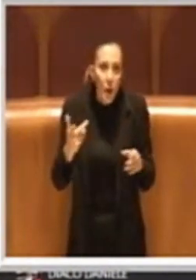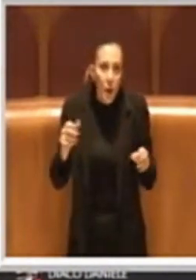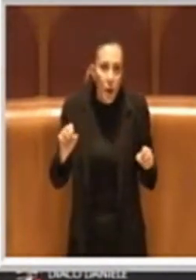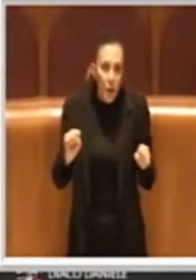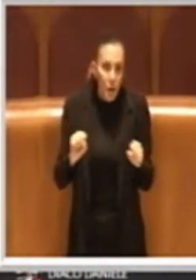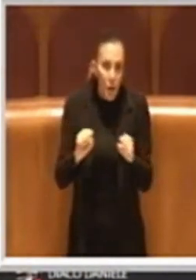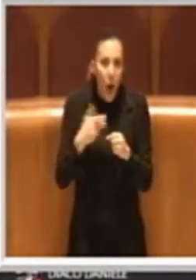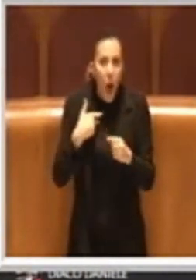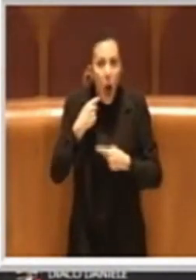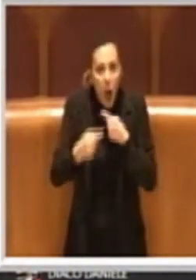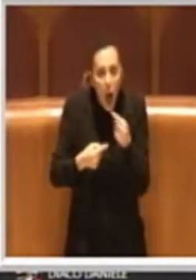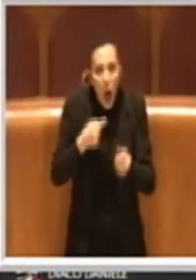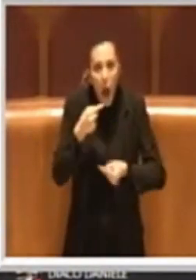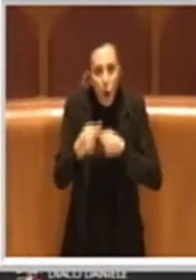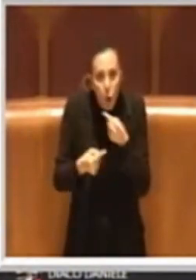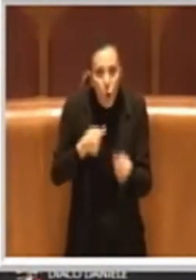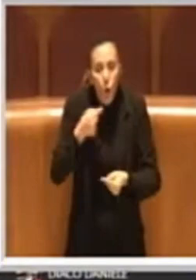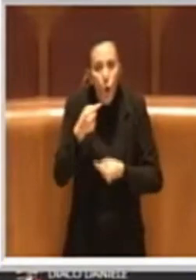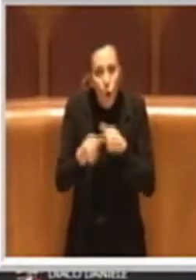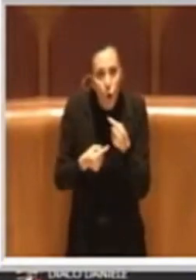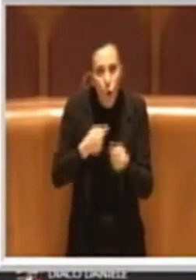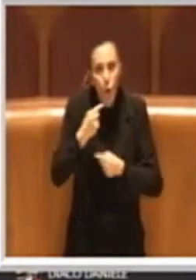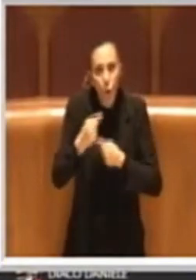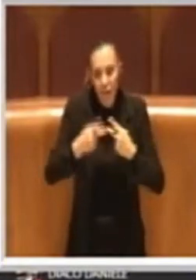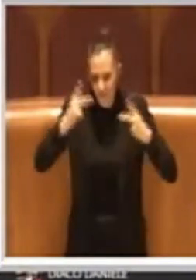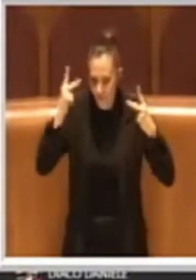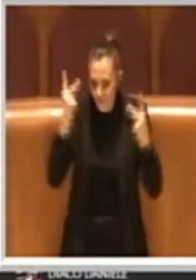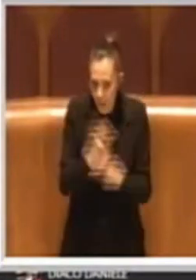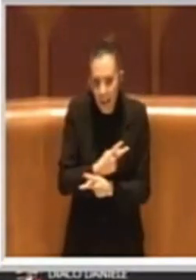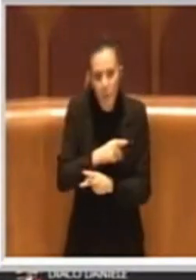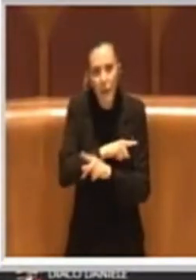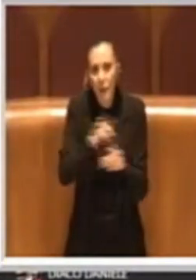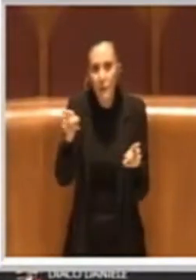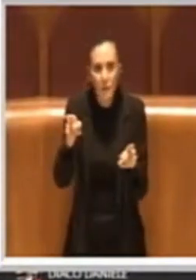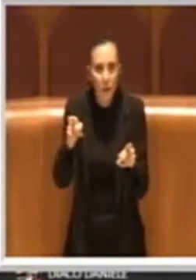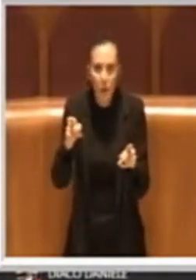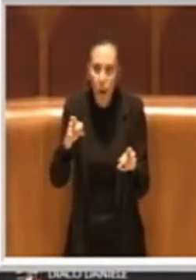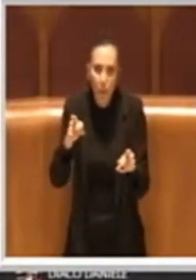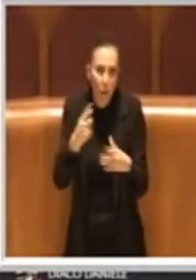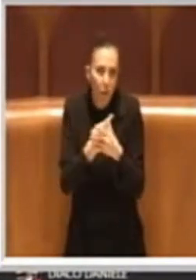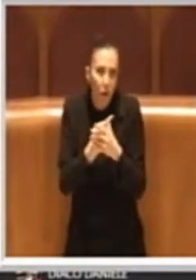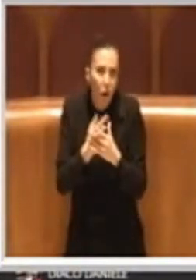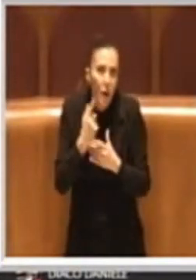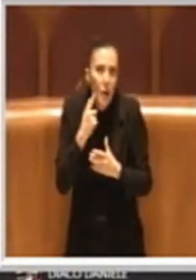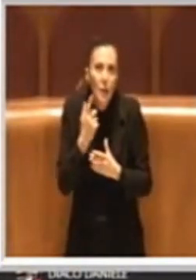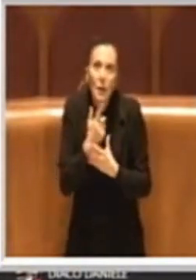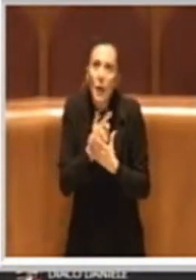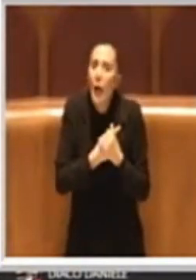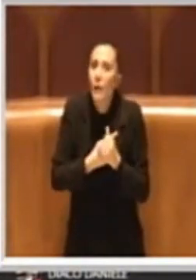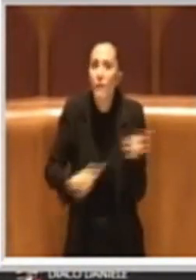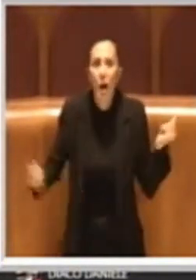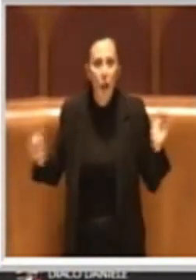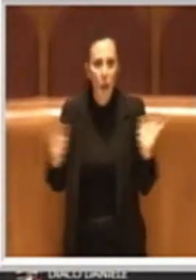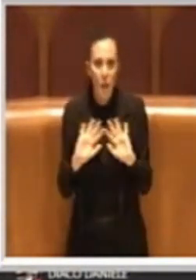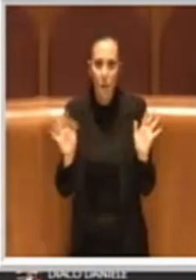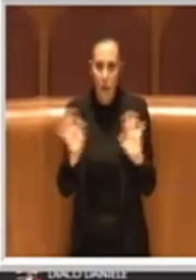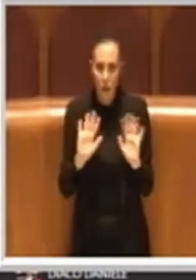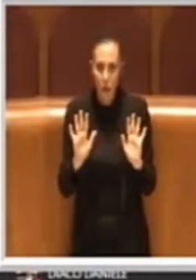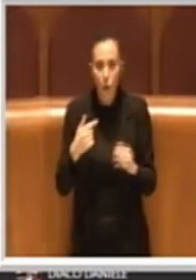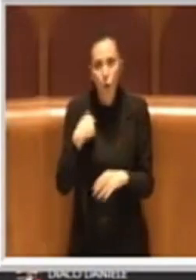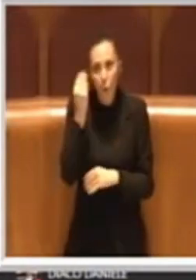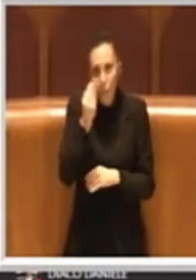ma ancora sono veramente in profondo rosso. Io penso che tutti i uffici,